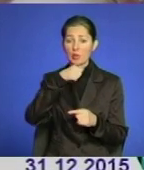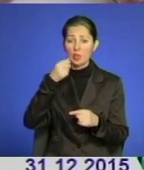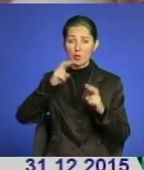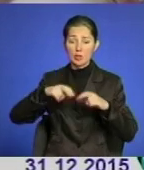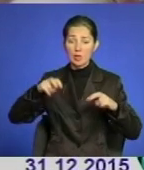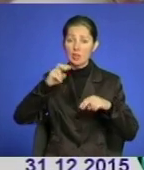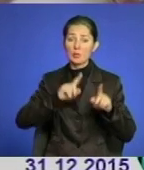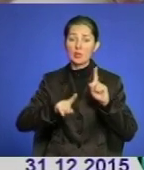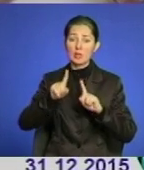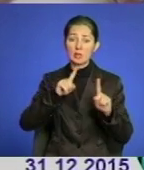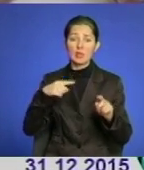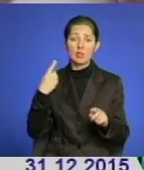обласної ради.